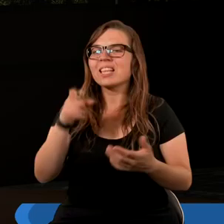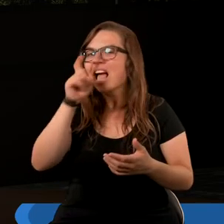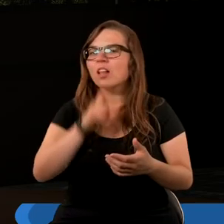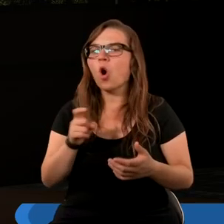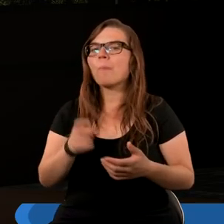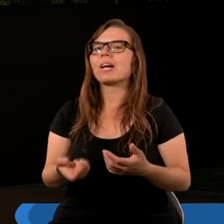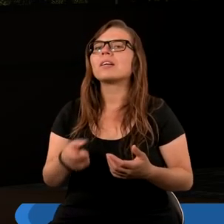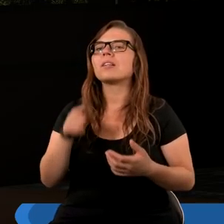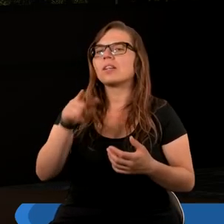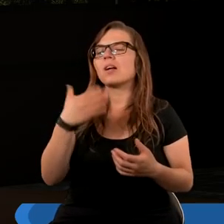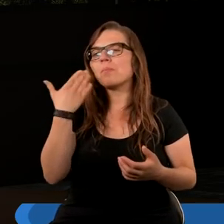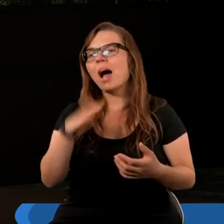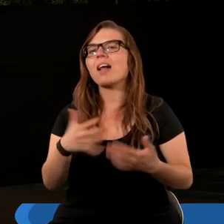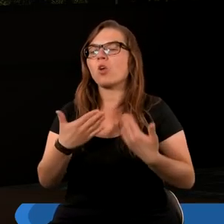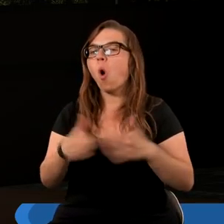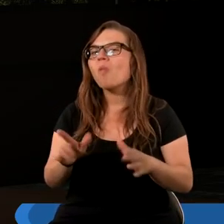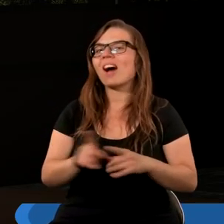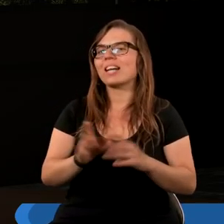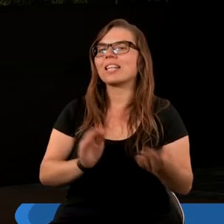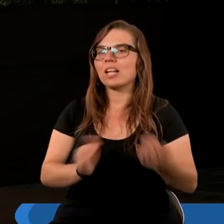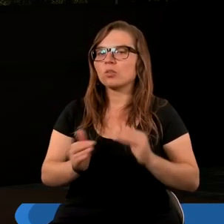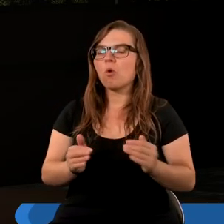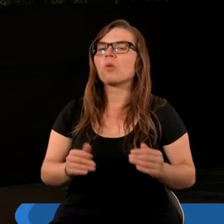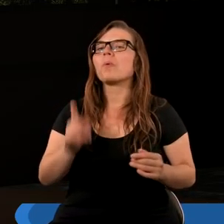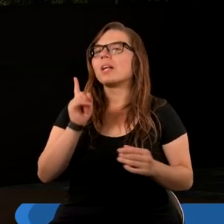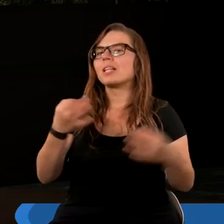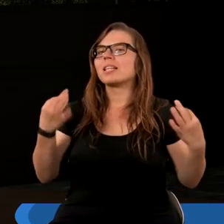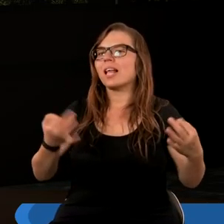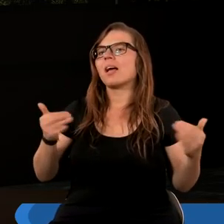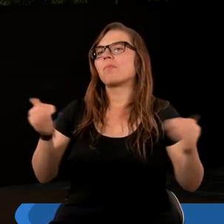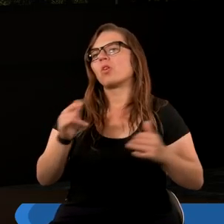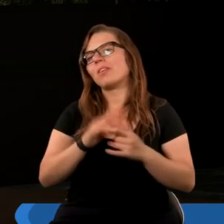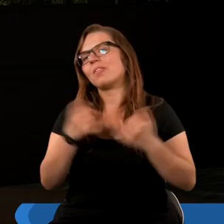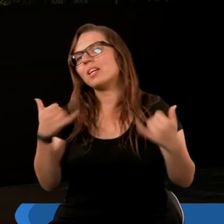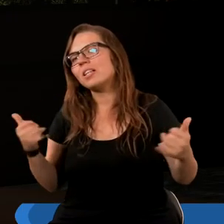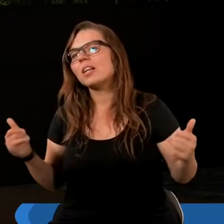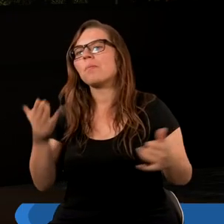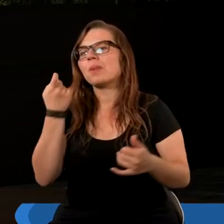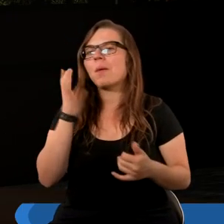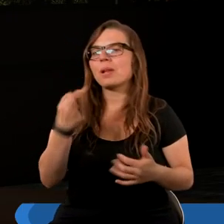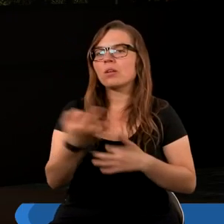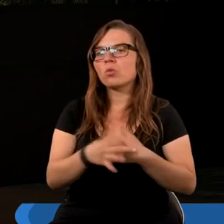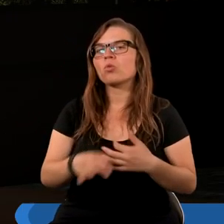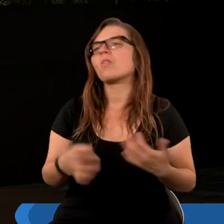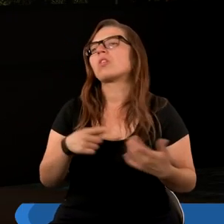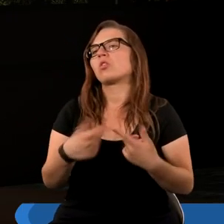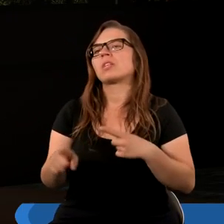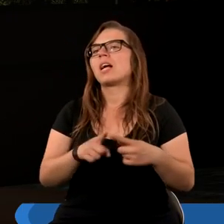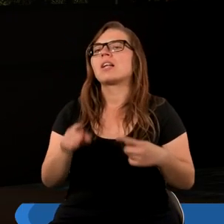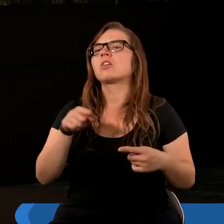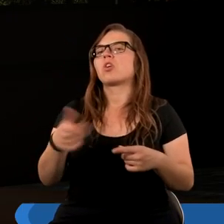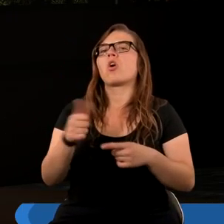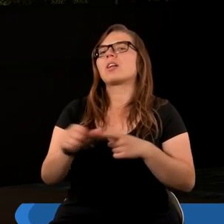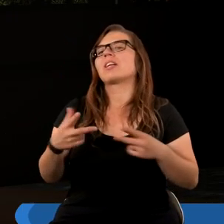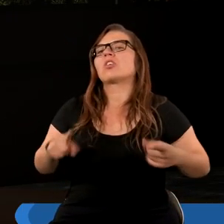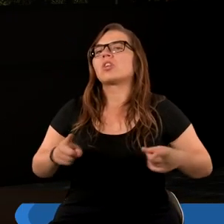bardzo otwarty sposób. Teraz może winny, co zaraz będziemy studiować, co nie znaczy, że nie jest